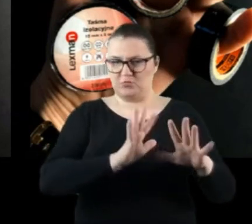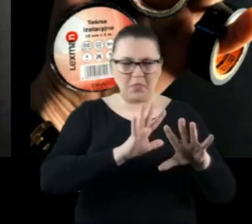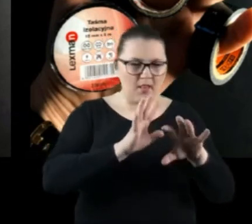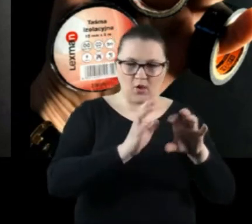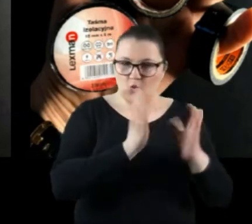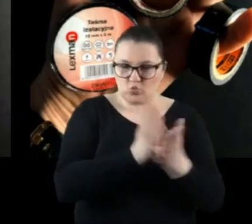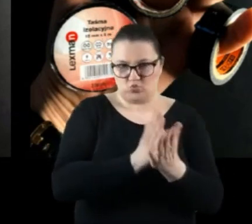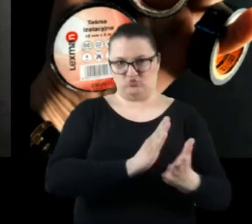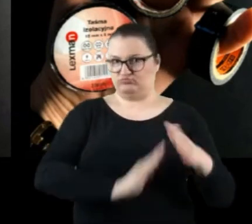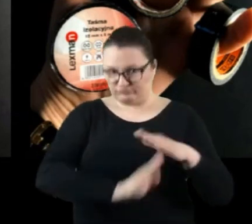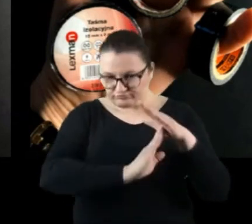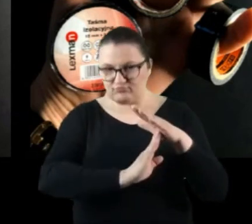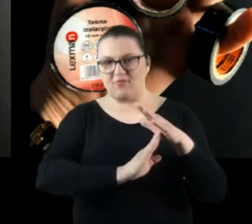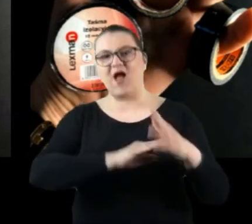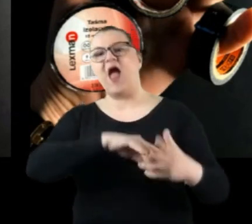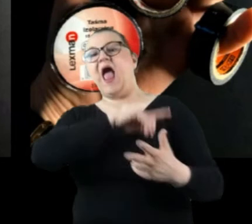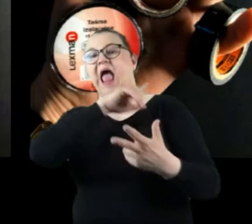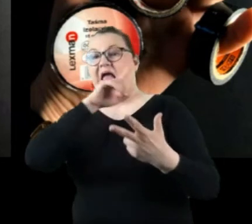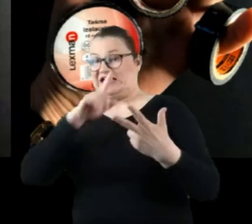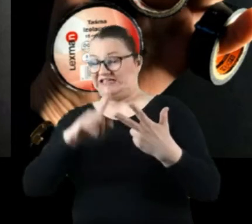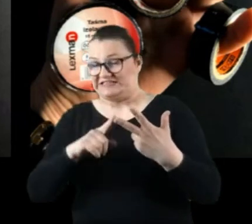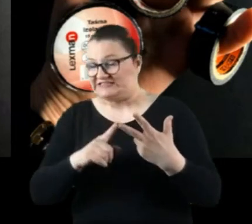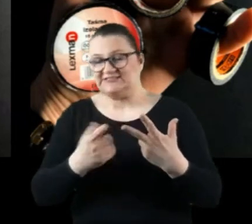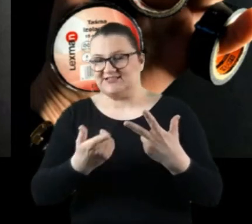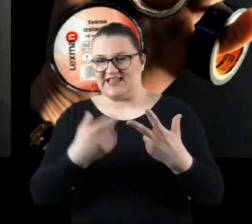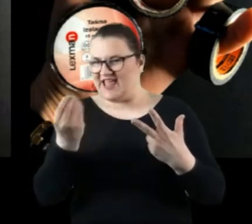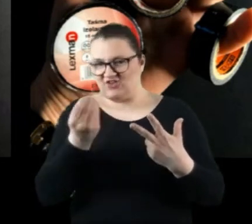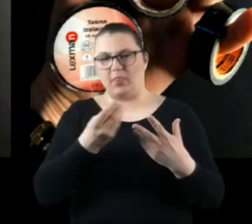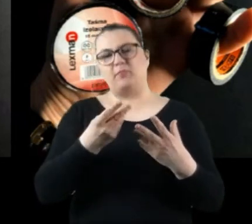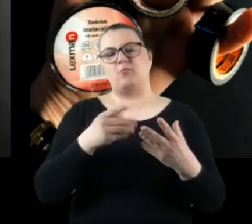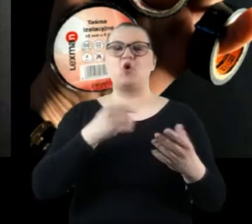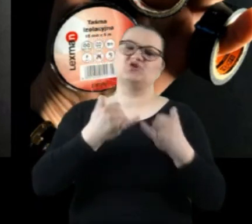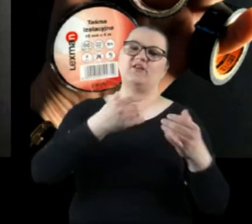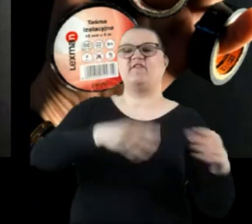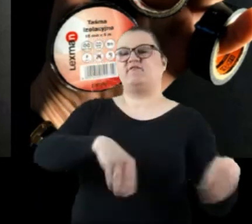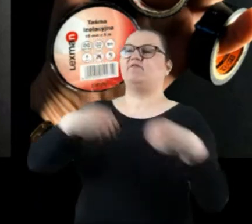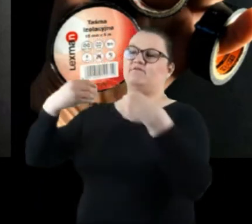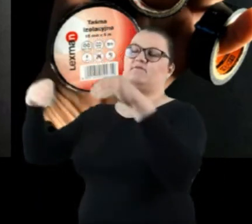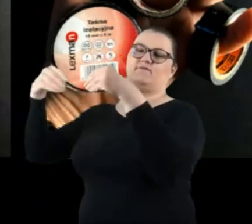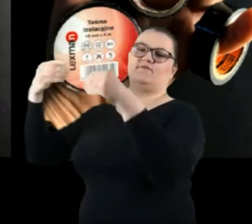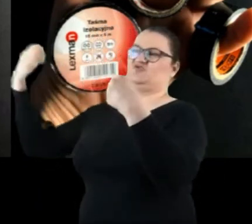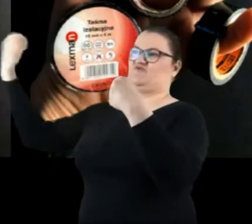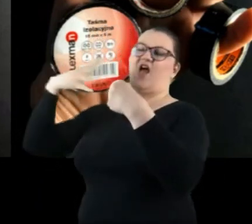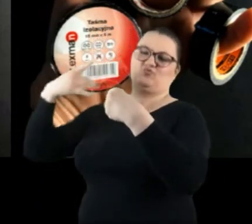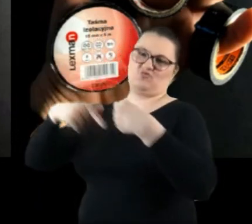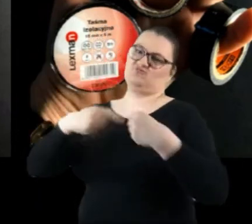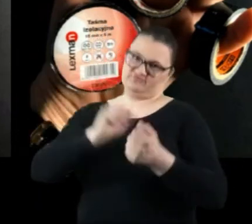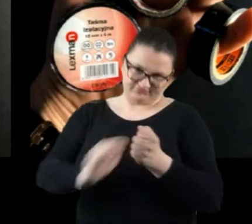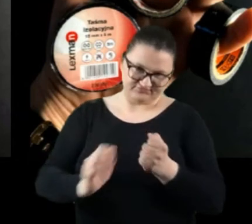zdjęcie jeszcze nie jest w pełni utrwalone. Gdybyśmy wyszli na światło dzienne, to to zdjęcie zostałoby